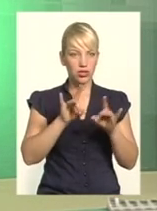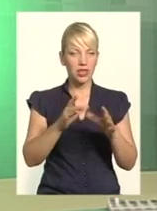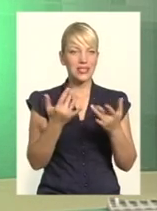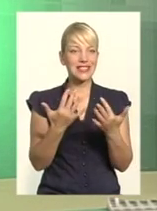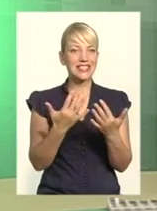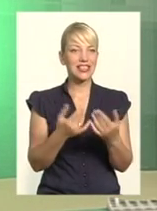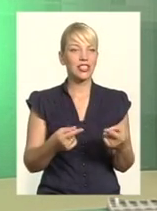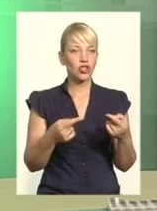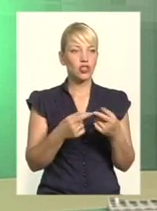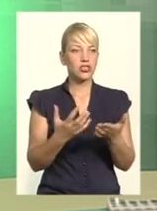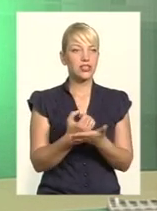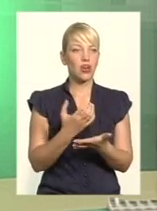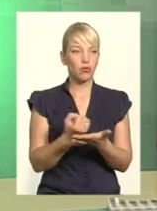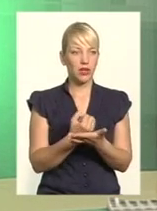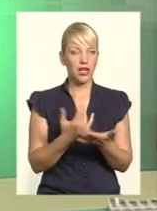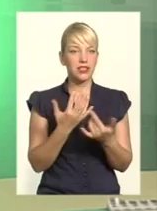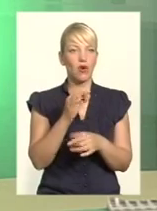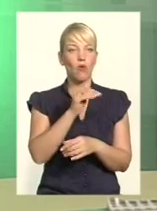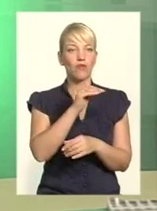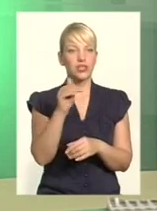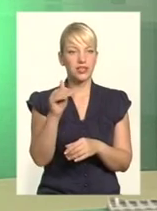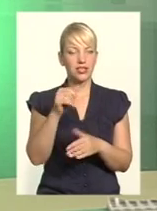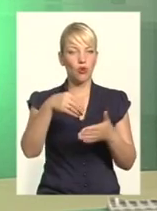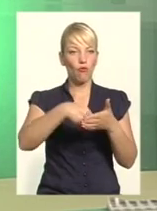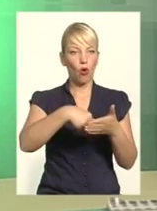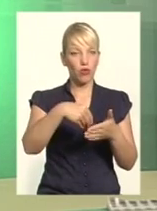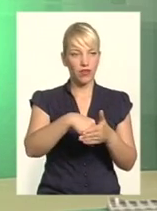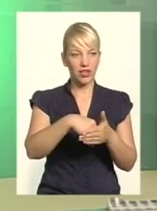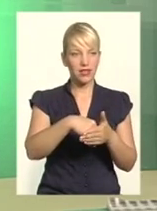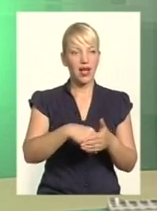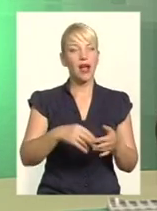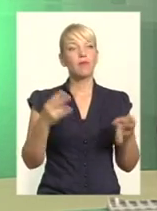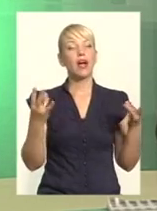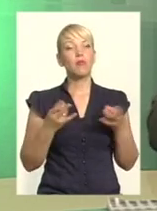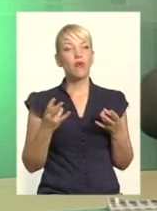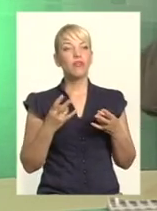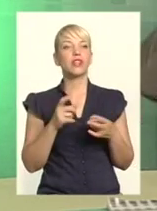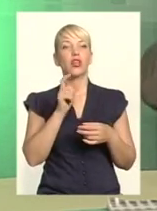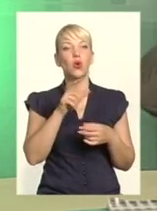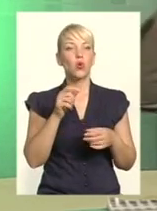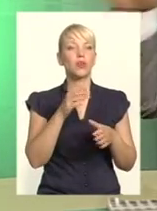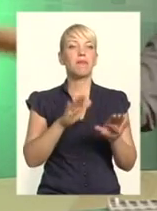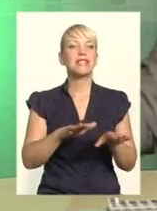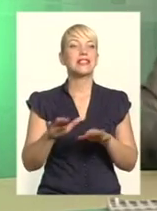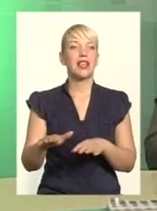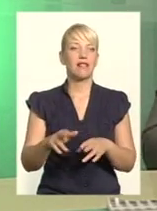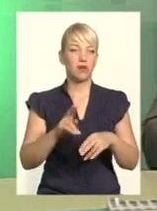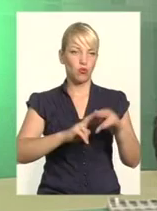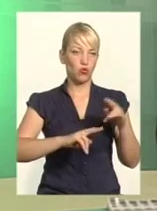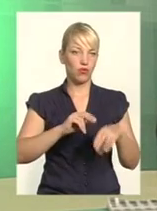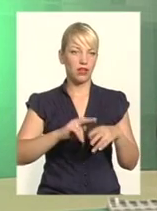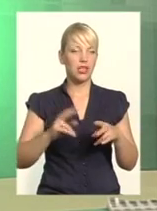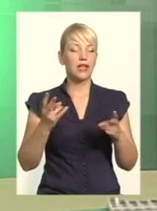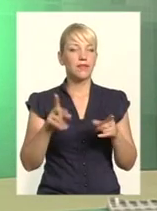скільки, вибачте за слово, офіційно, скільки в конверті і так далі. А мають працювати місцеві. Так само місцеві фірми мають пласти дороги.